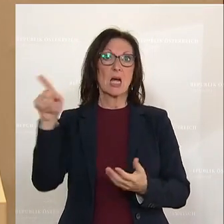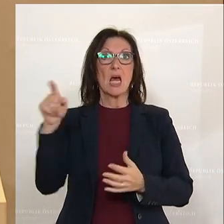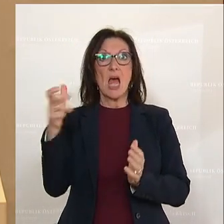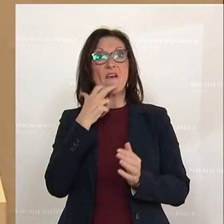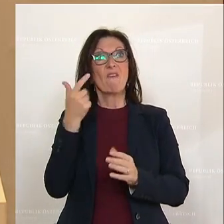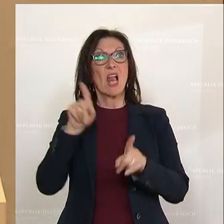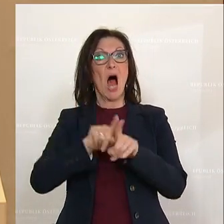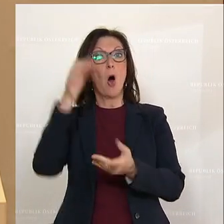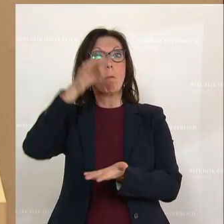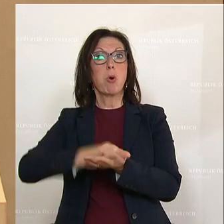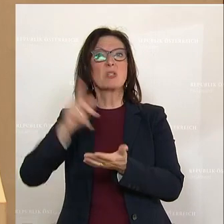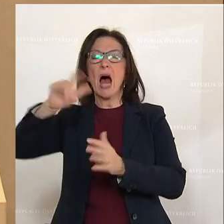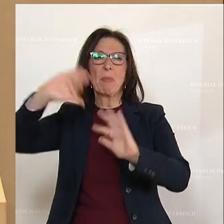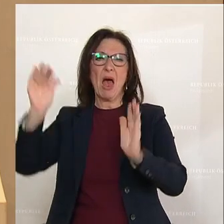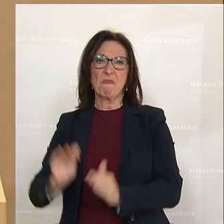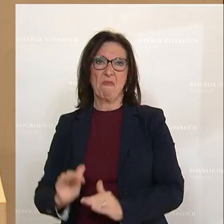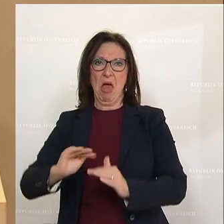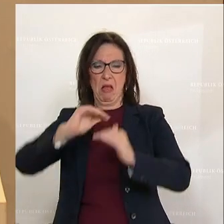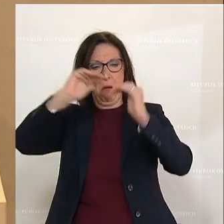Das ist die ÖVP-Realität.